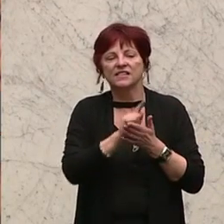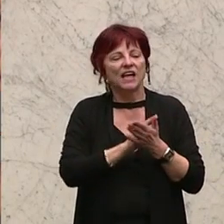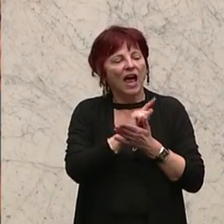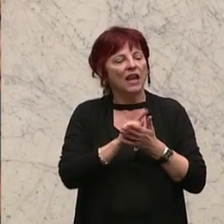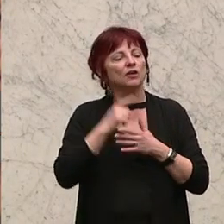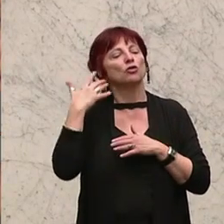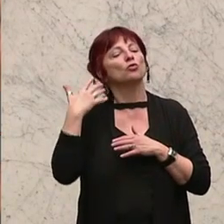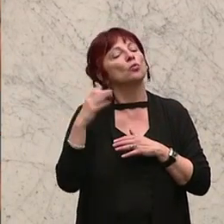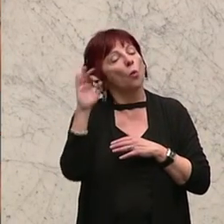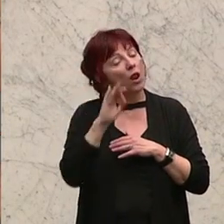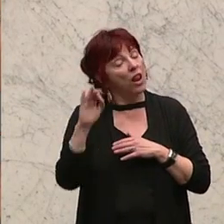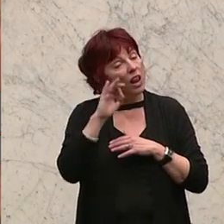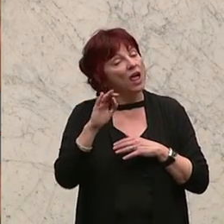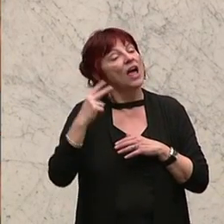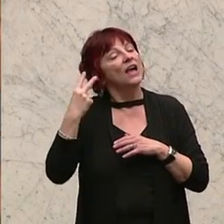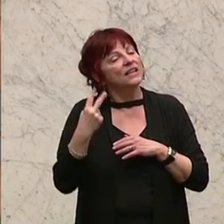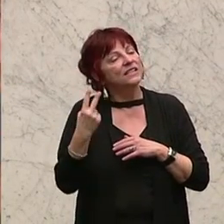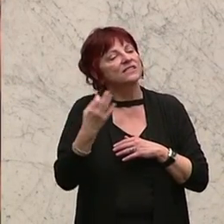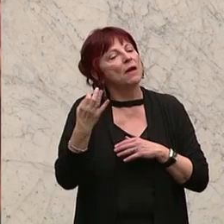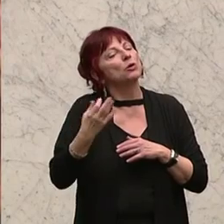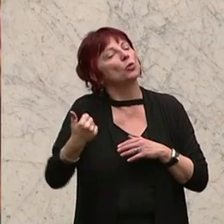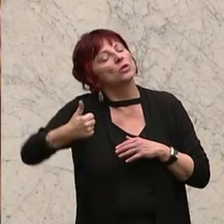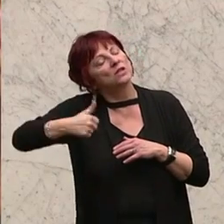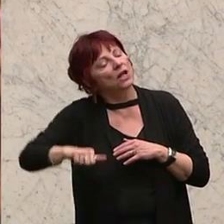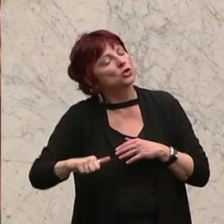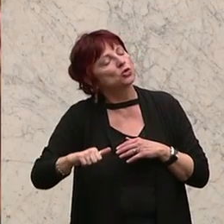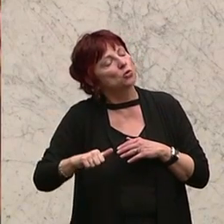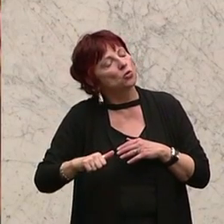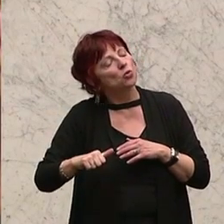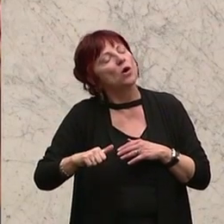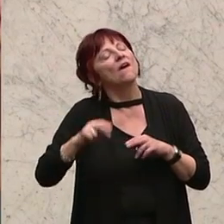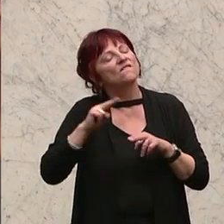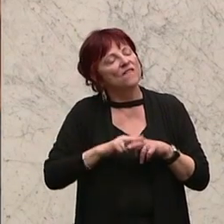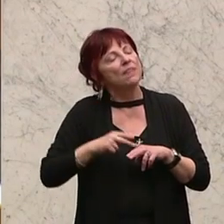Minuten kommen, wenn sich Abgeordneter Pilz zu Wort meldet. Wie das technisch geht.